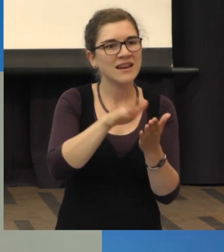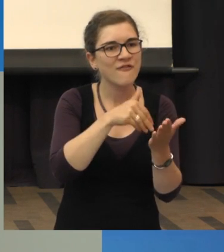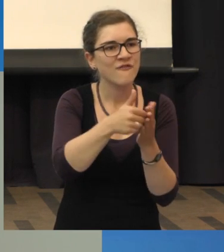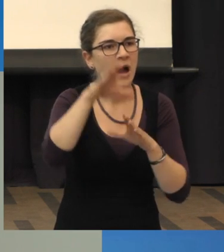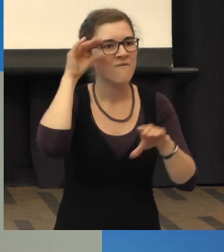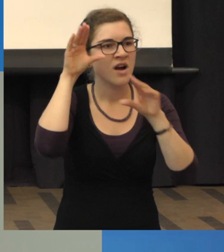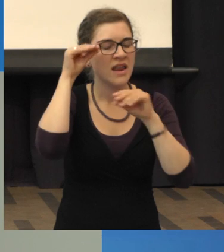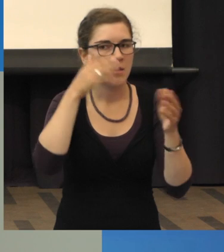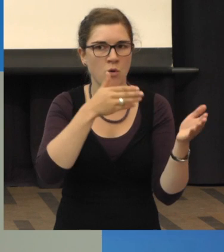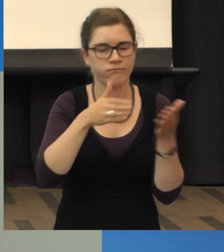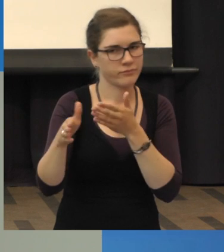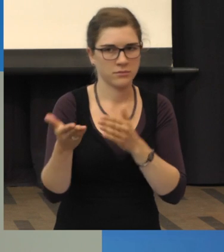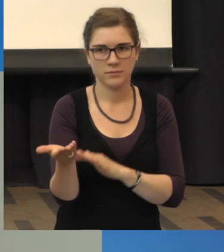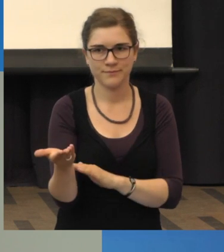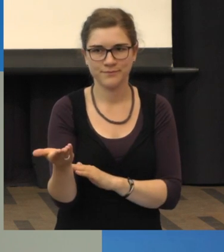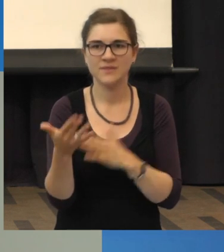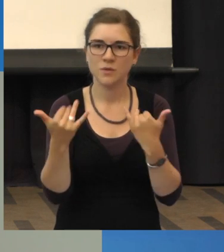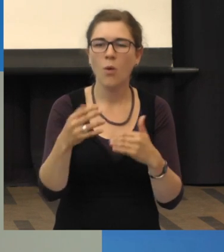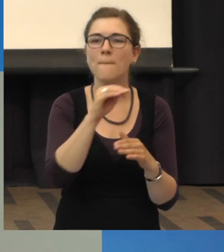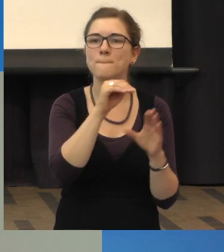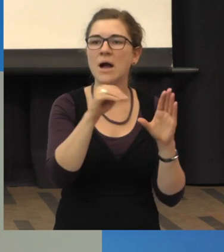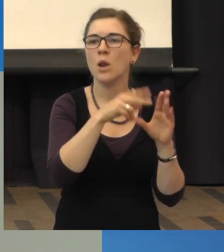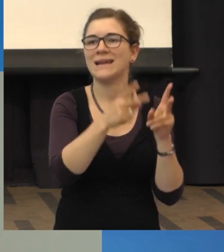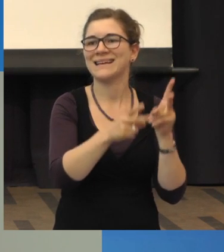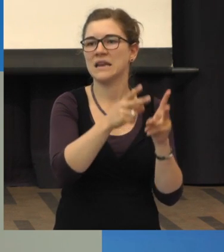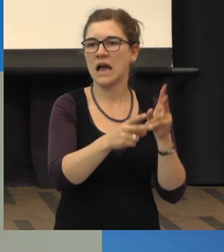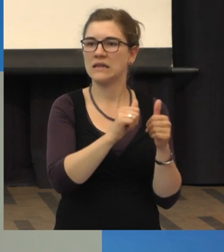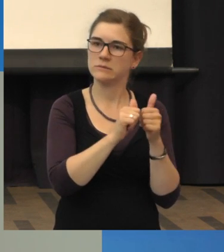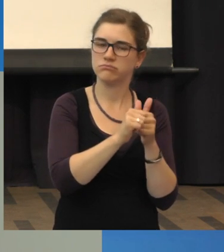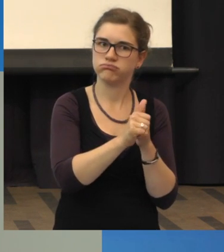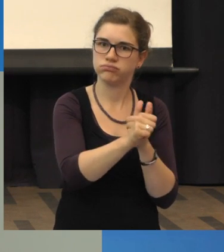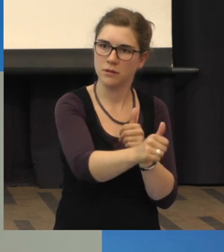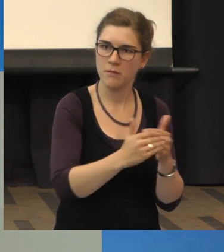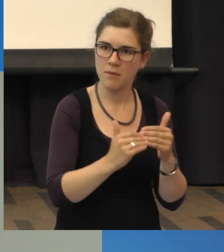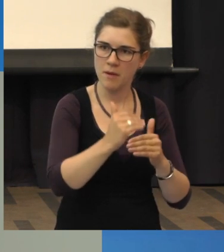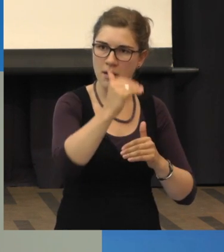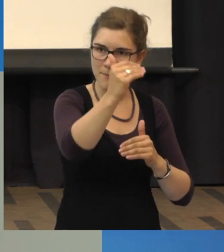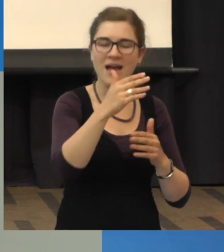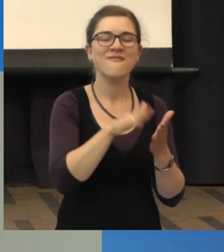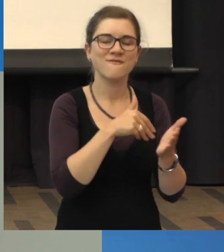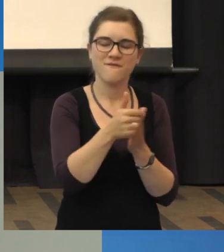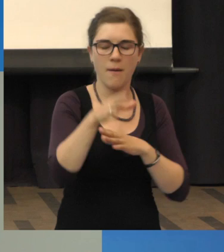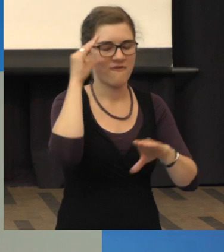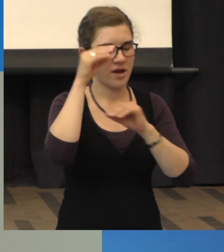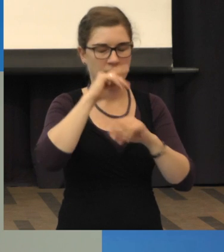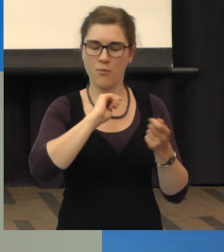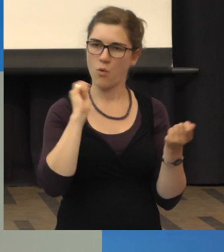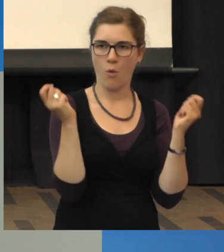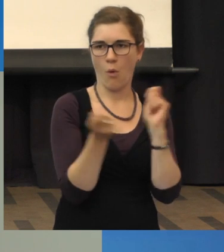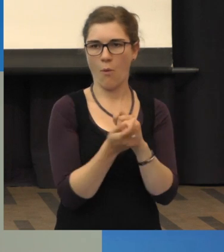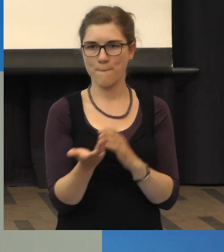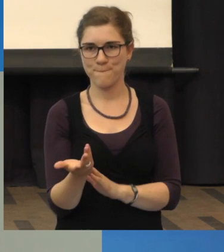Effekt, wenn die Makuladegeneration fortschreitet, dass die Farbwahrnehmung anders, schlechter wird. Nicht nur das Sehen, auch die